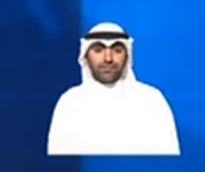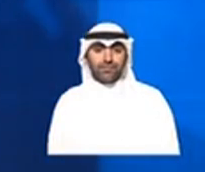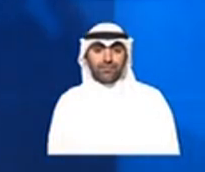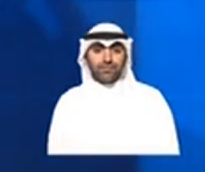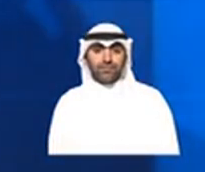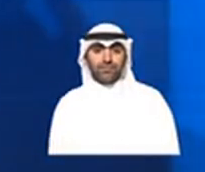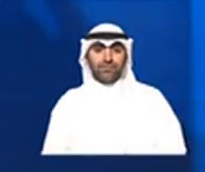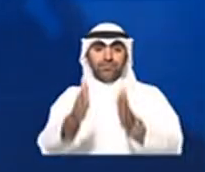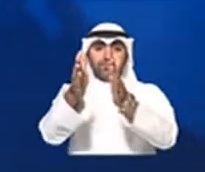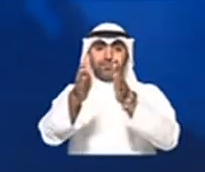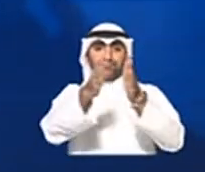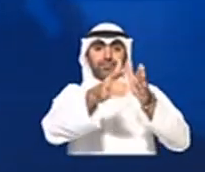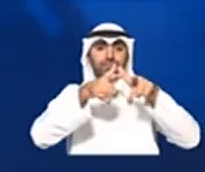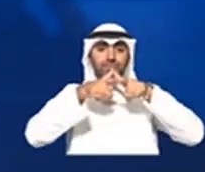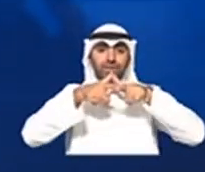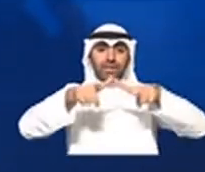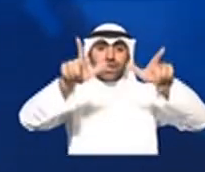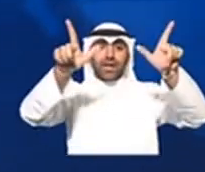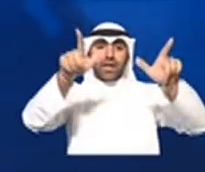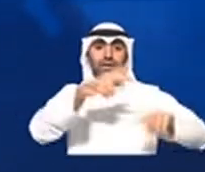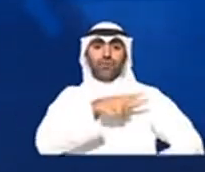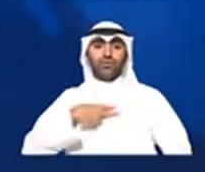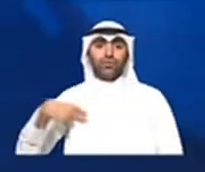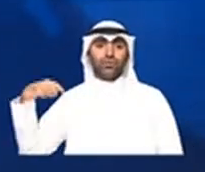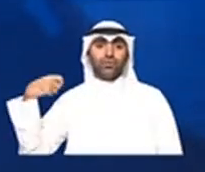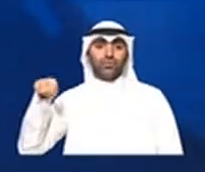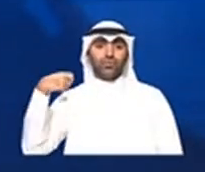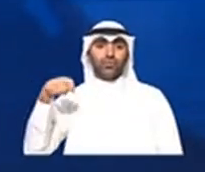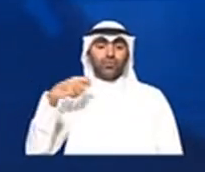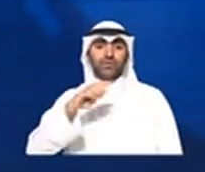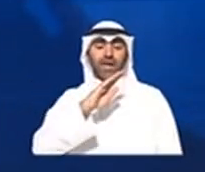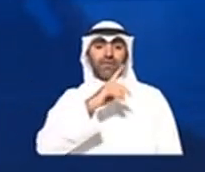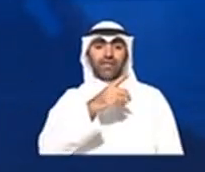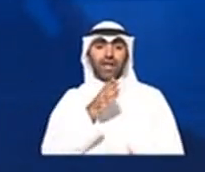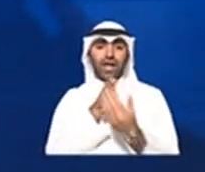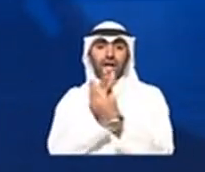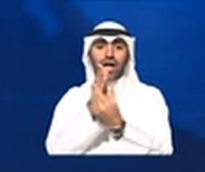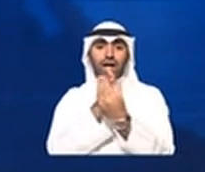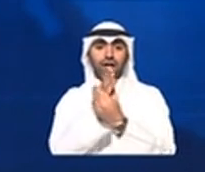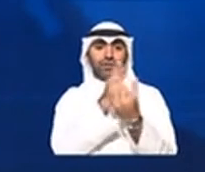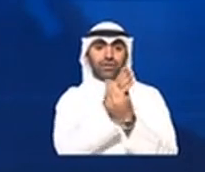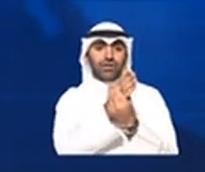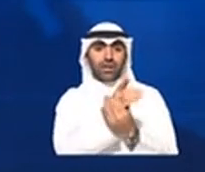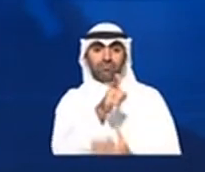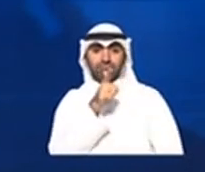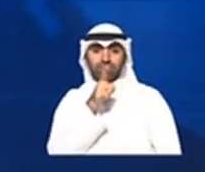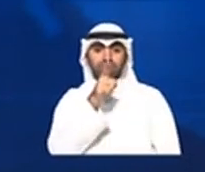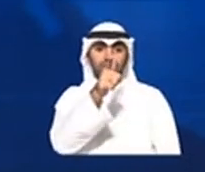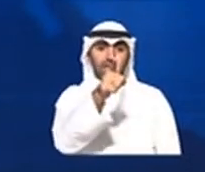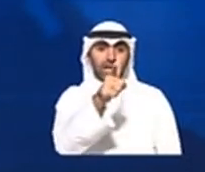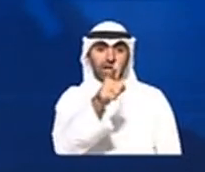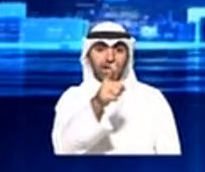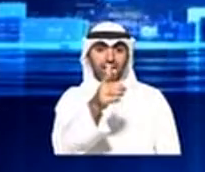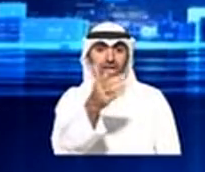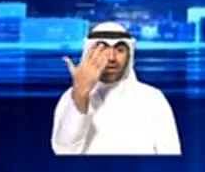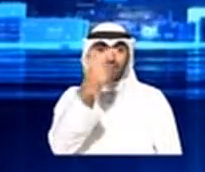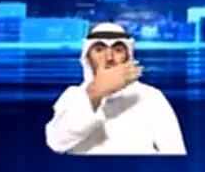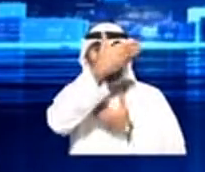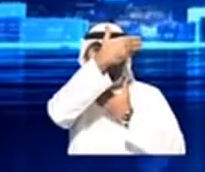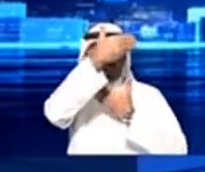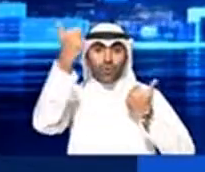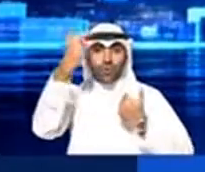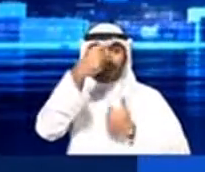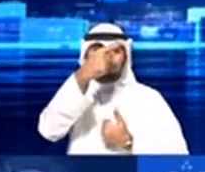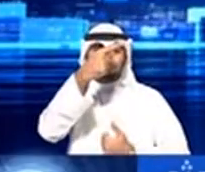أعربت وزارة الخارجية في بيان لها عن إدانتها وبأشد العبارات لاستهداف جماعة الحوثي محطة